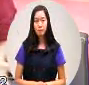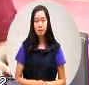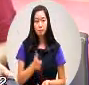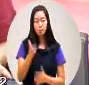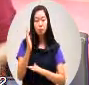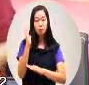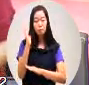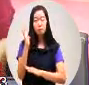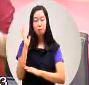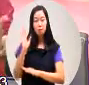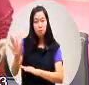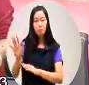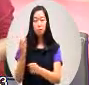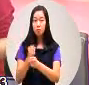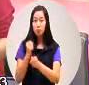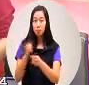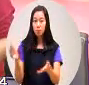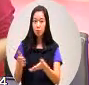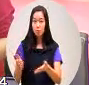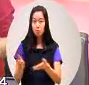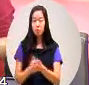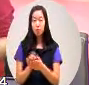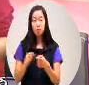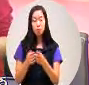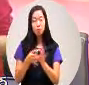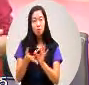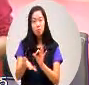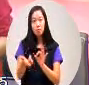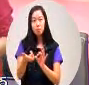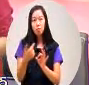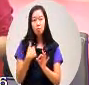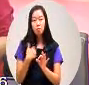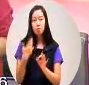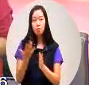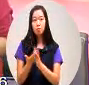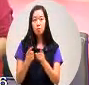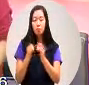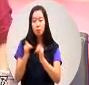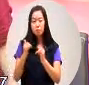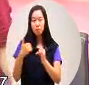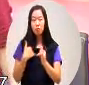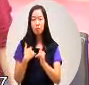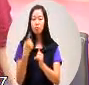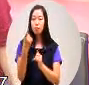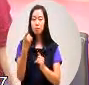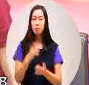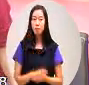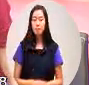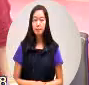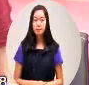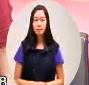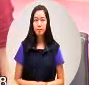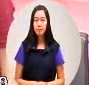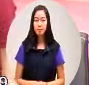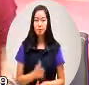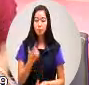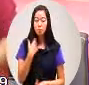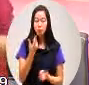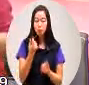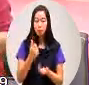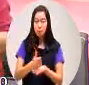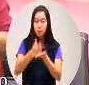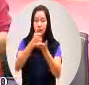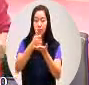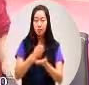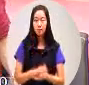政府要做是因为政府要介绍我们一般百姓都没有办法嘛不过我们要跟他们尊重的就是